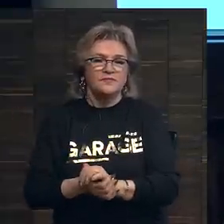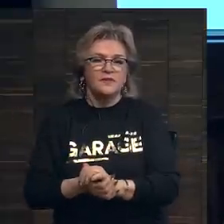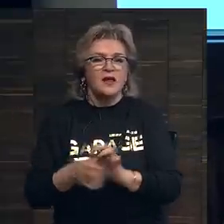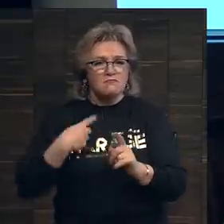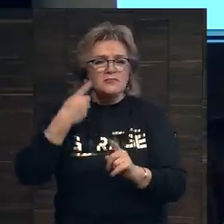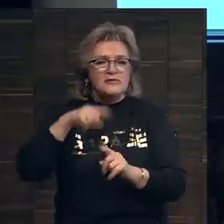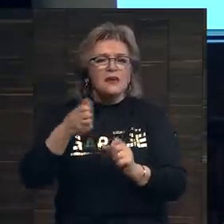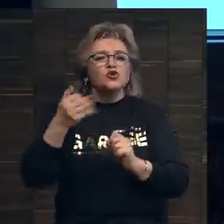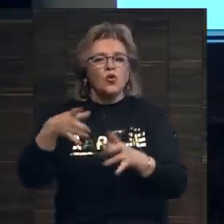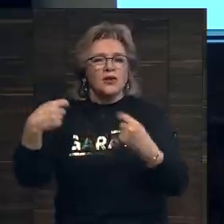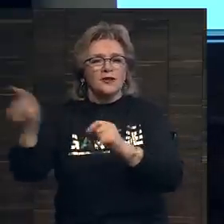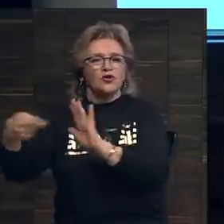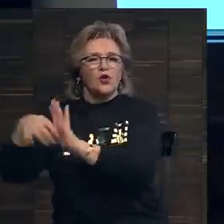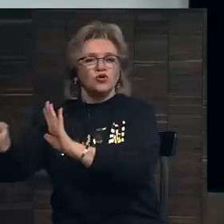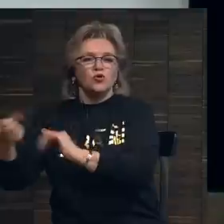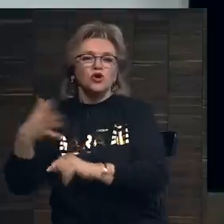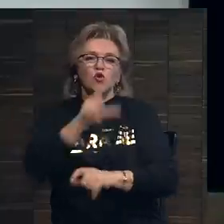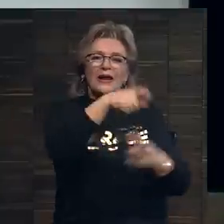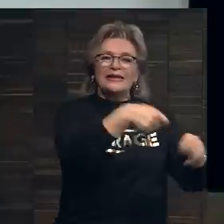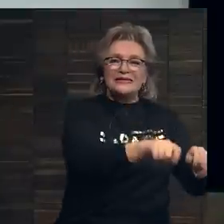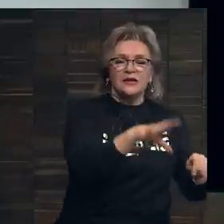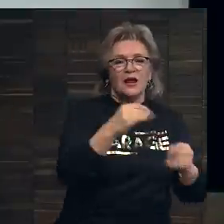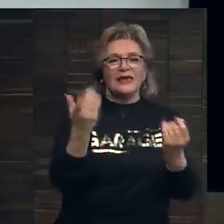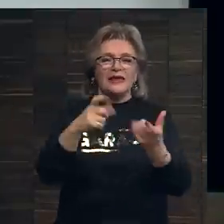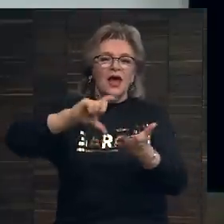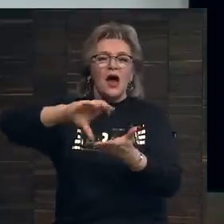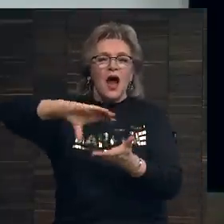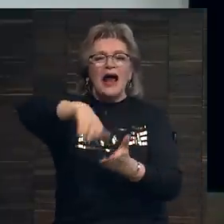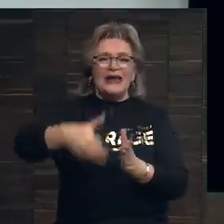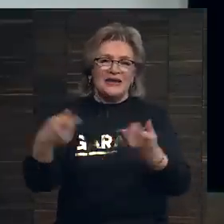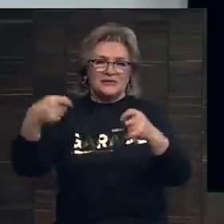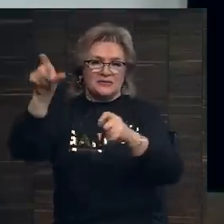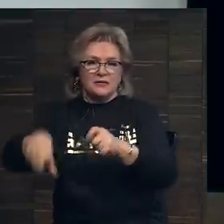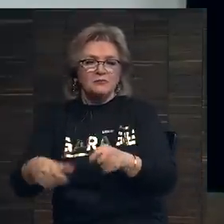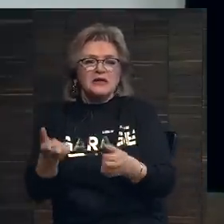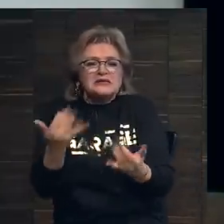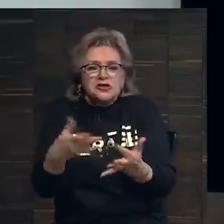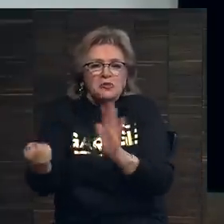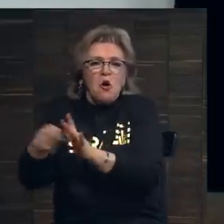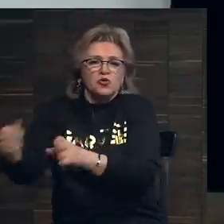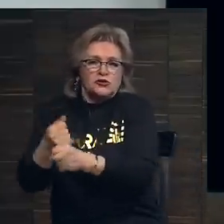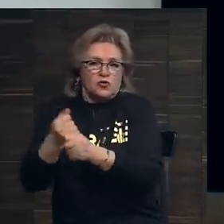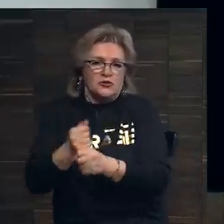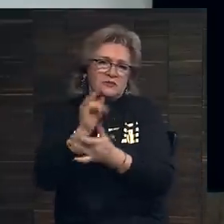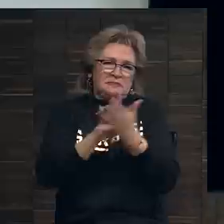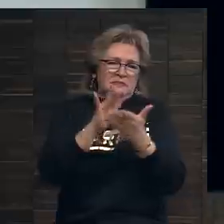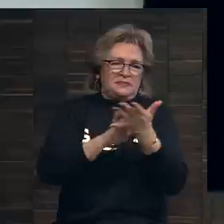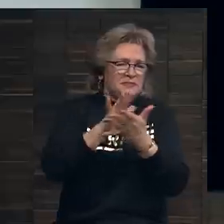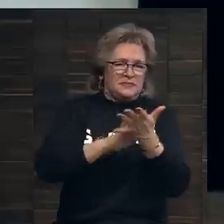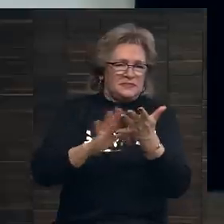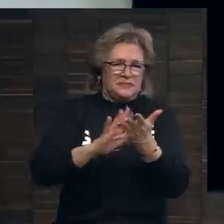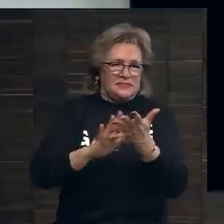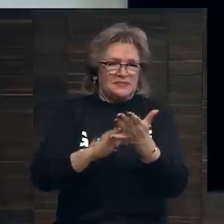Мы знаем, сколько продают аукционы, сколько продают дилеры и галеристы. Зачем организовывать аукцион? Прошу прощения перед